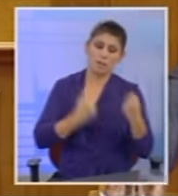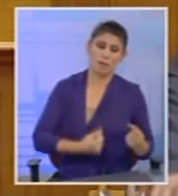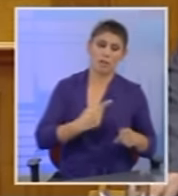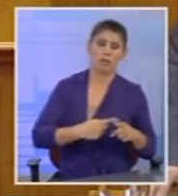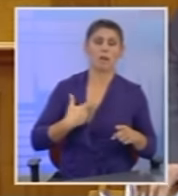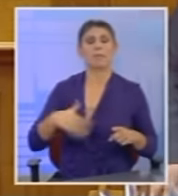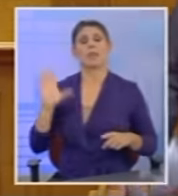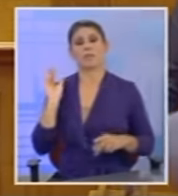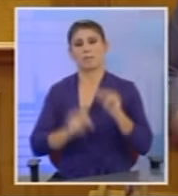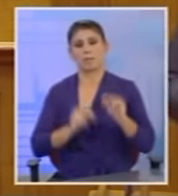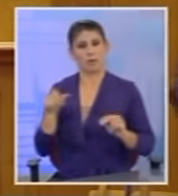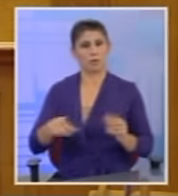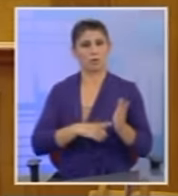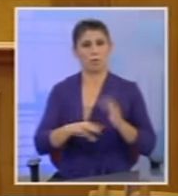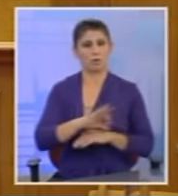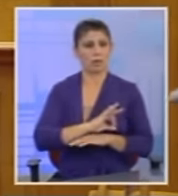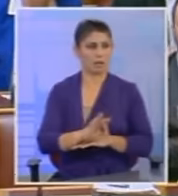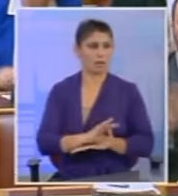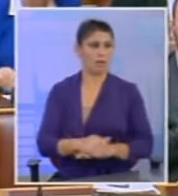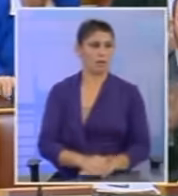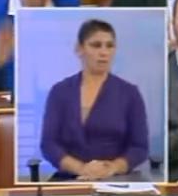καταψηφίσουμε το εν λόγω νομοσχέδιο. Ευχαριστώ πάρα πολύ.